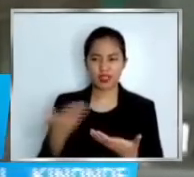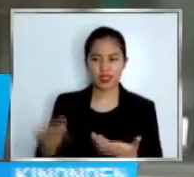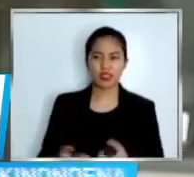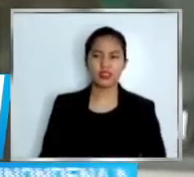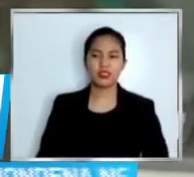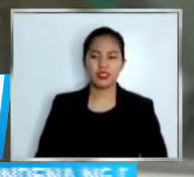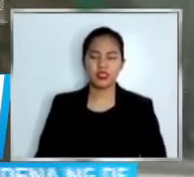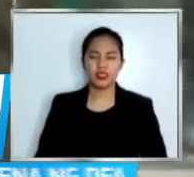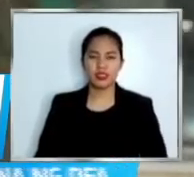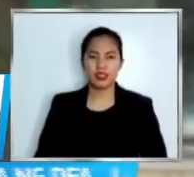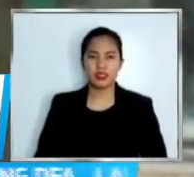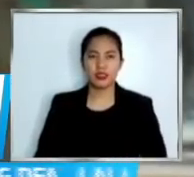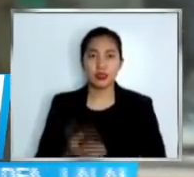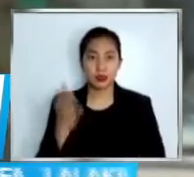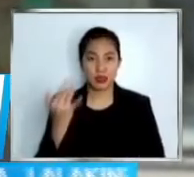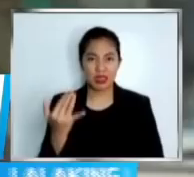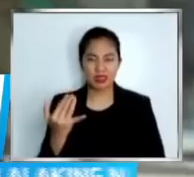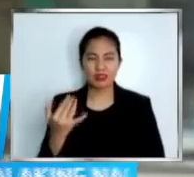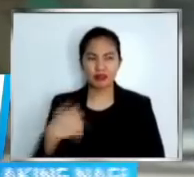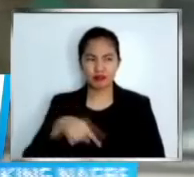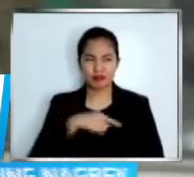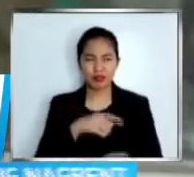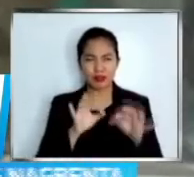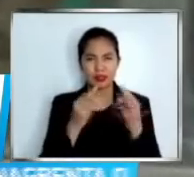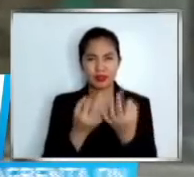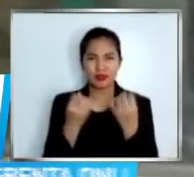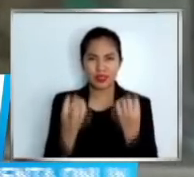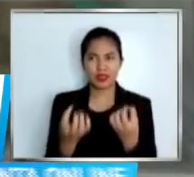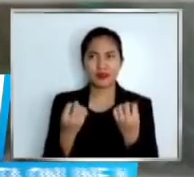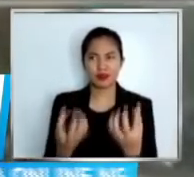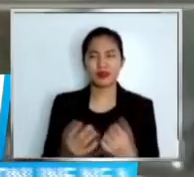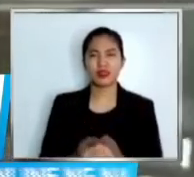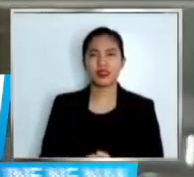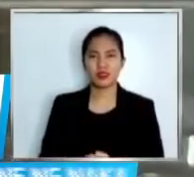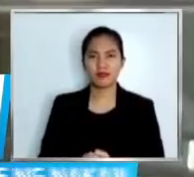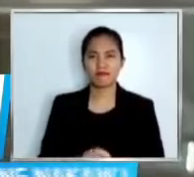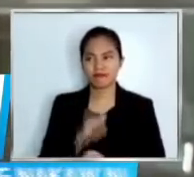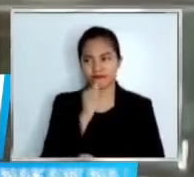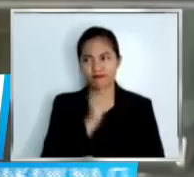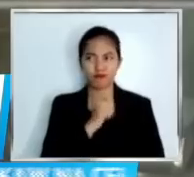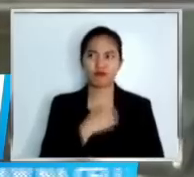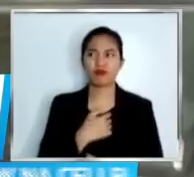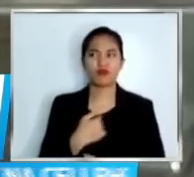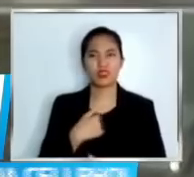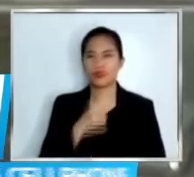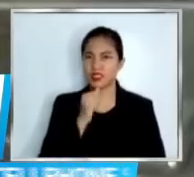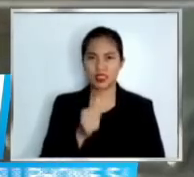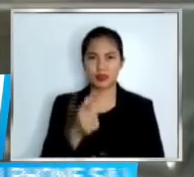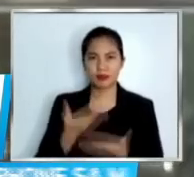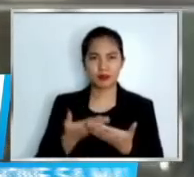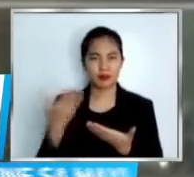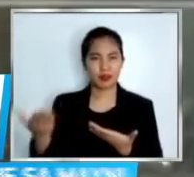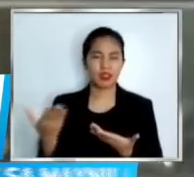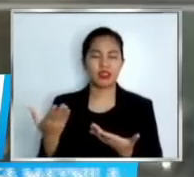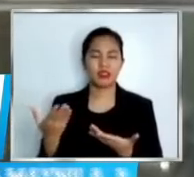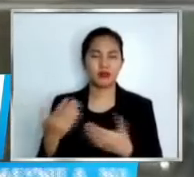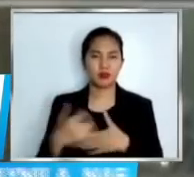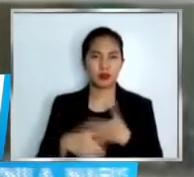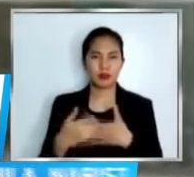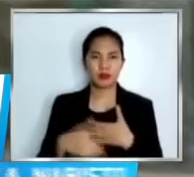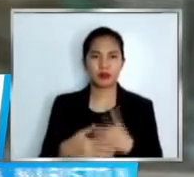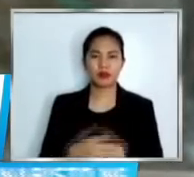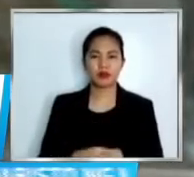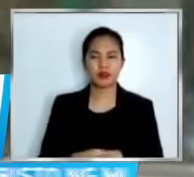marami kami. O siyempre, di ba? Pag gano'ng hindi na ako bibili. Iba na ako bibili, titingin ako sa iba.